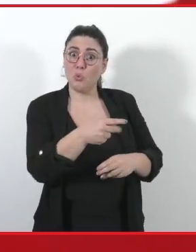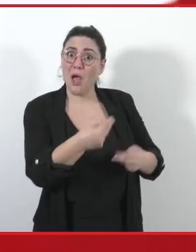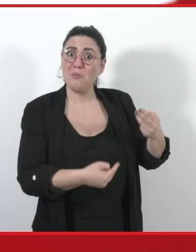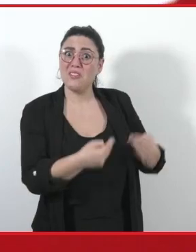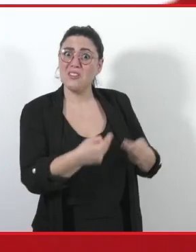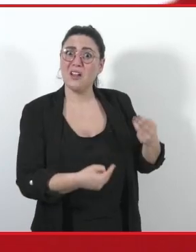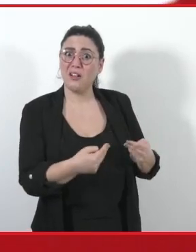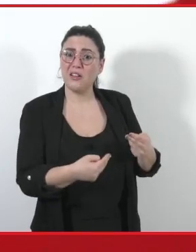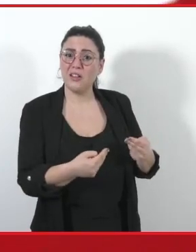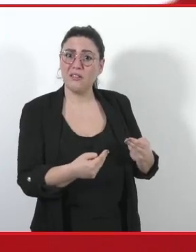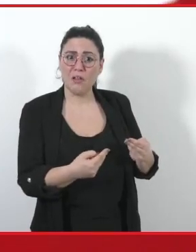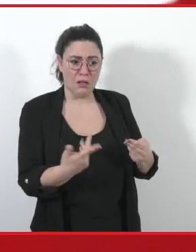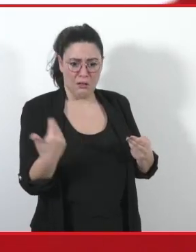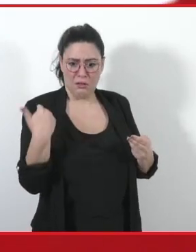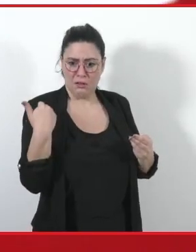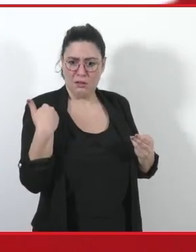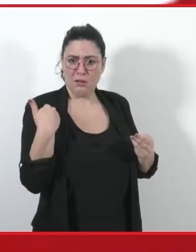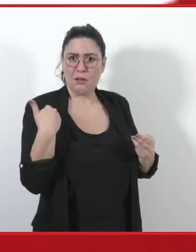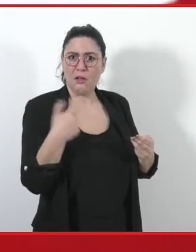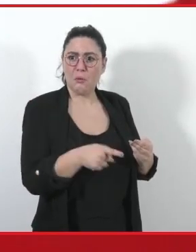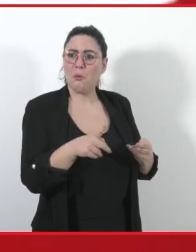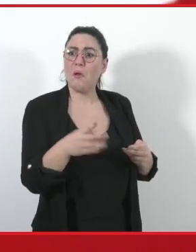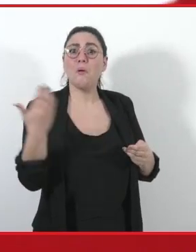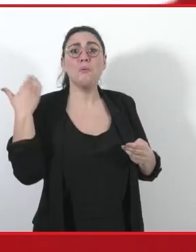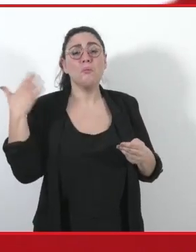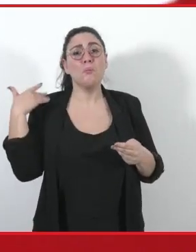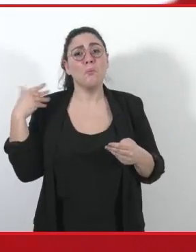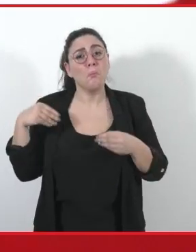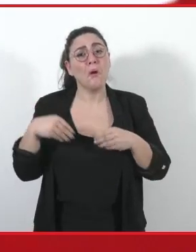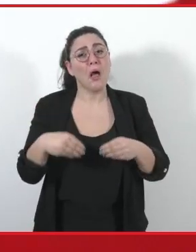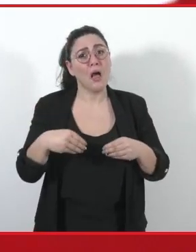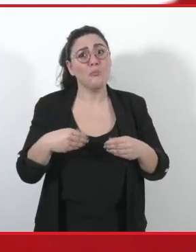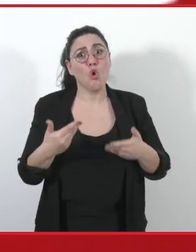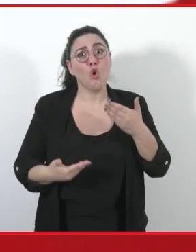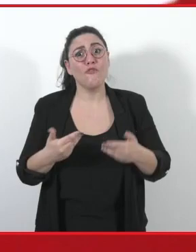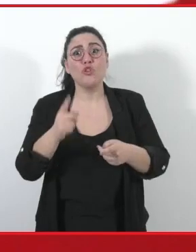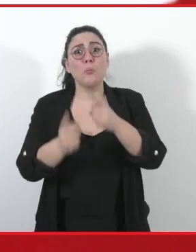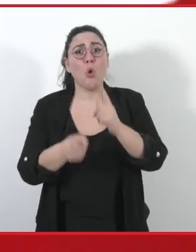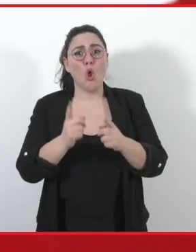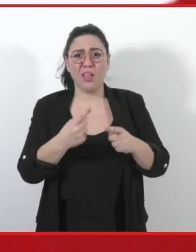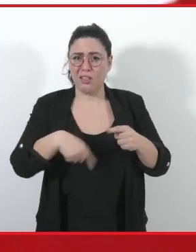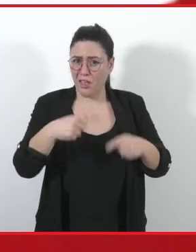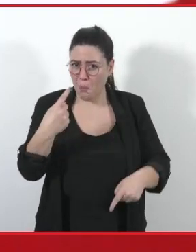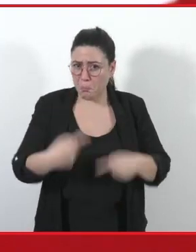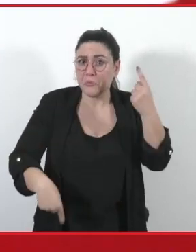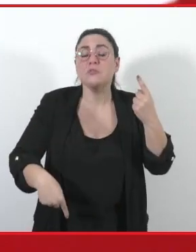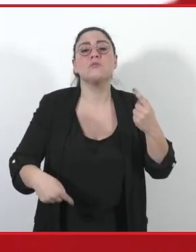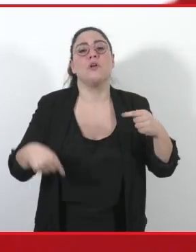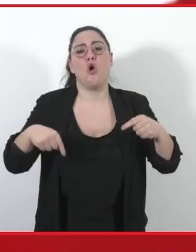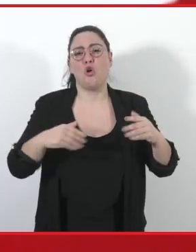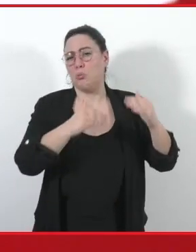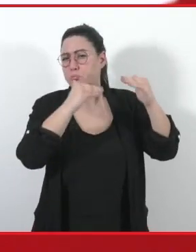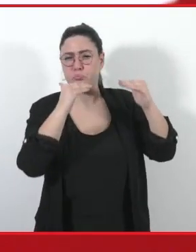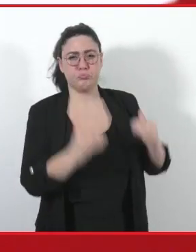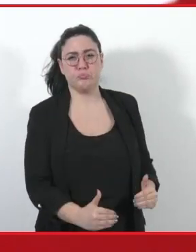alle quali anche nel recente passato la partecipazione era invece più alta rispetto alle politiche. Oggi abbiamo visto un